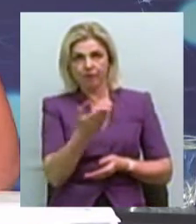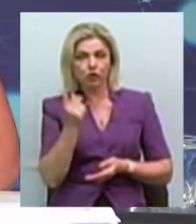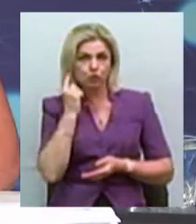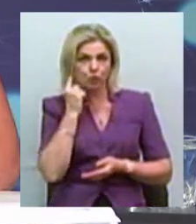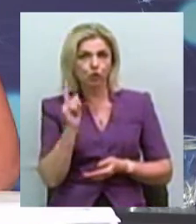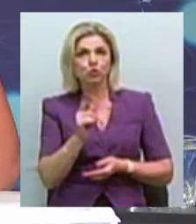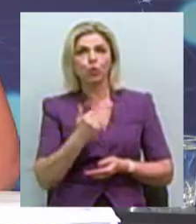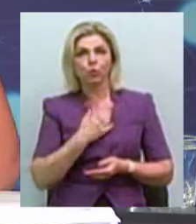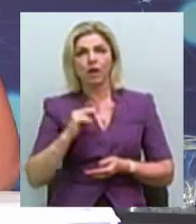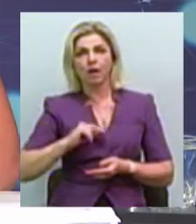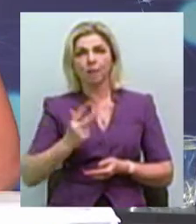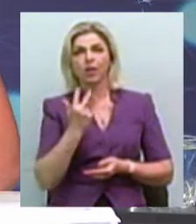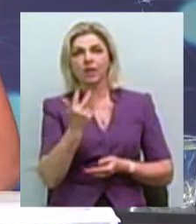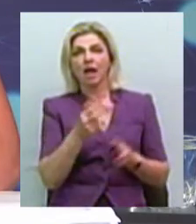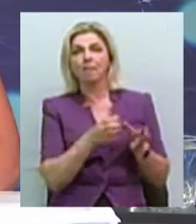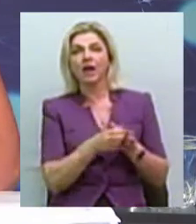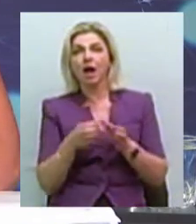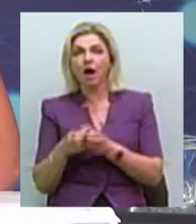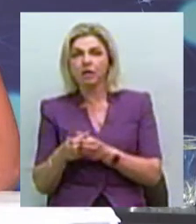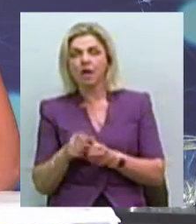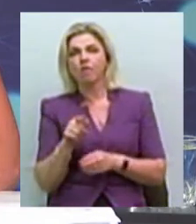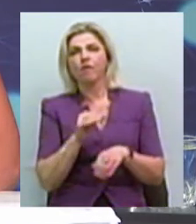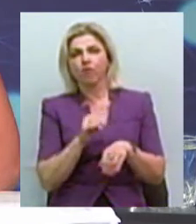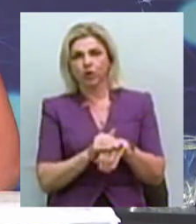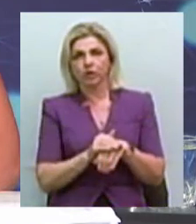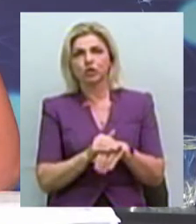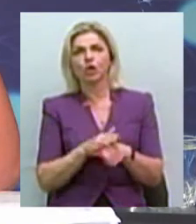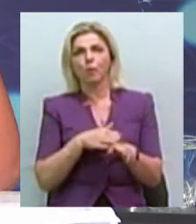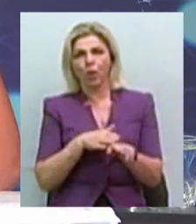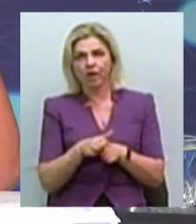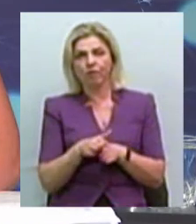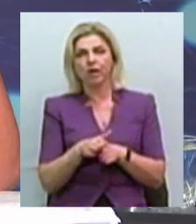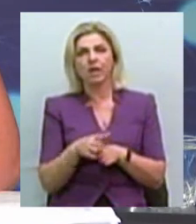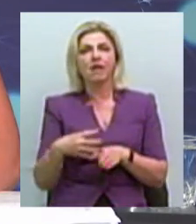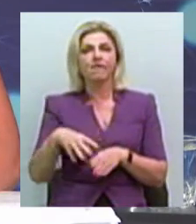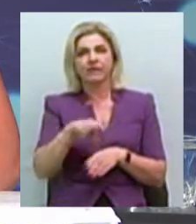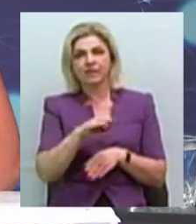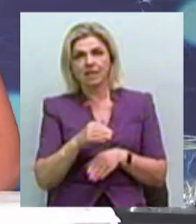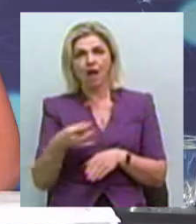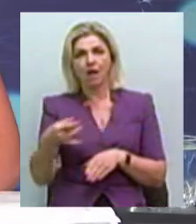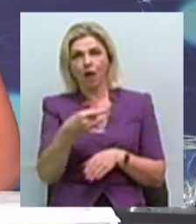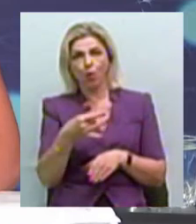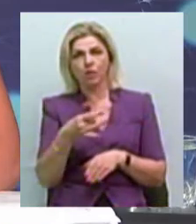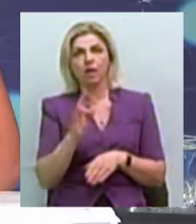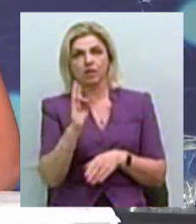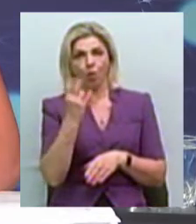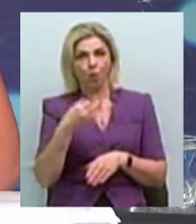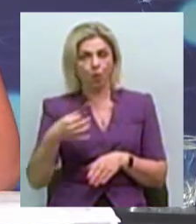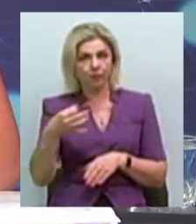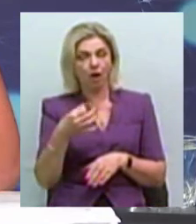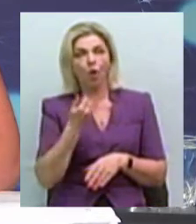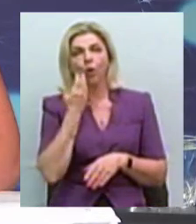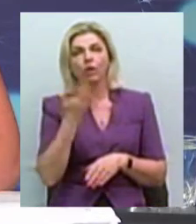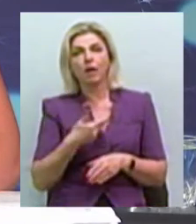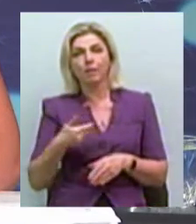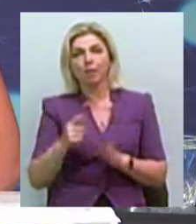у працюють три мобільні бригади. Фактично, вони покривають практично всі райони області. І коли ми